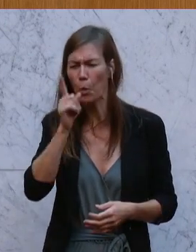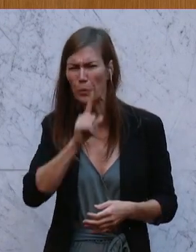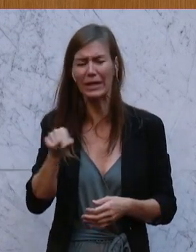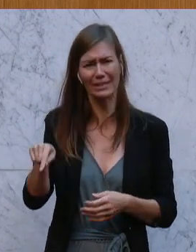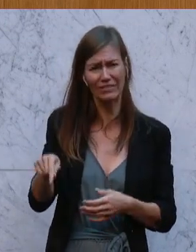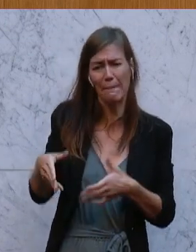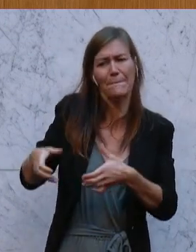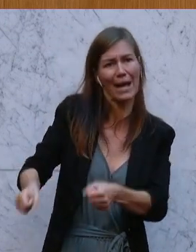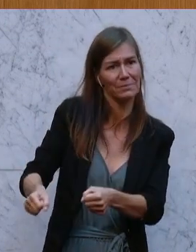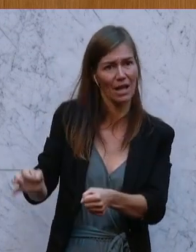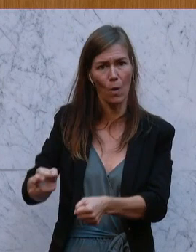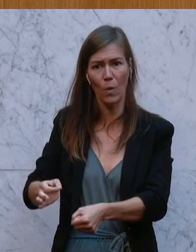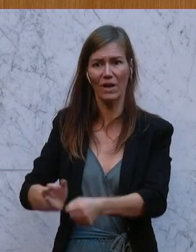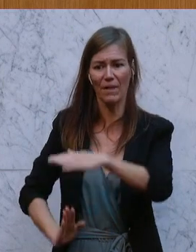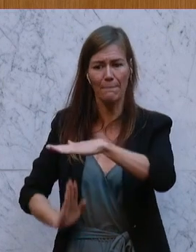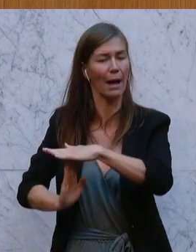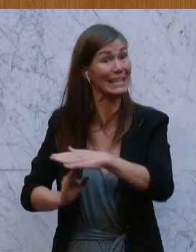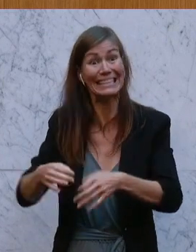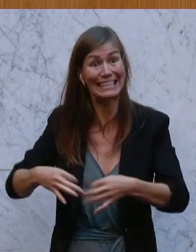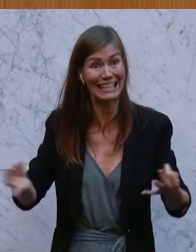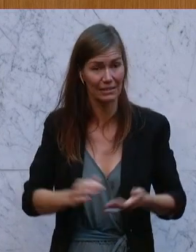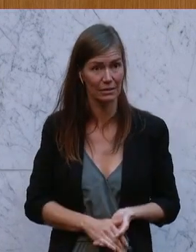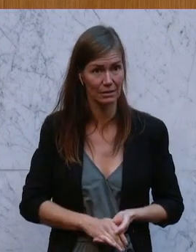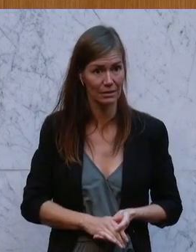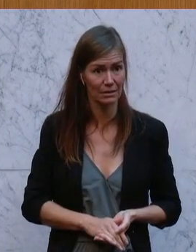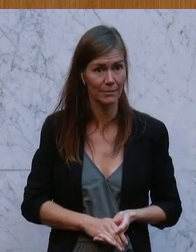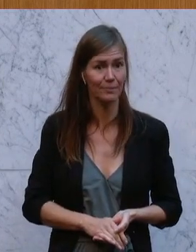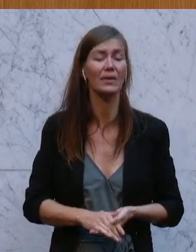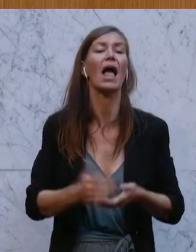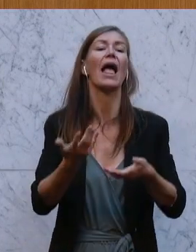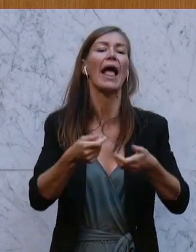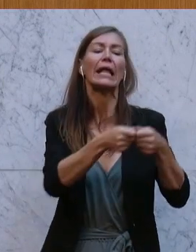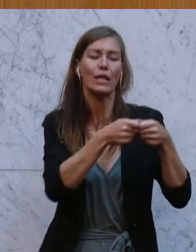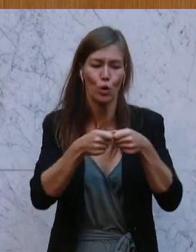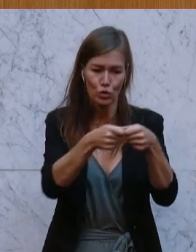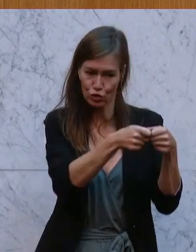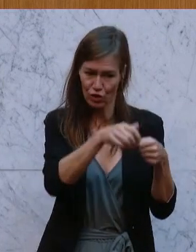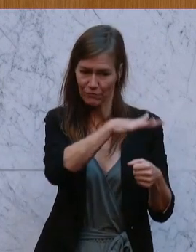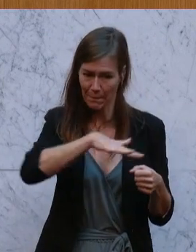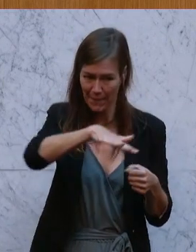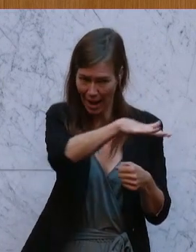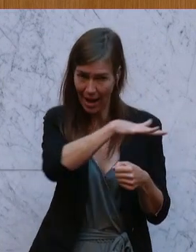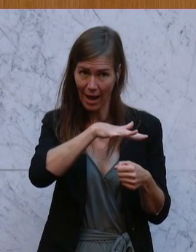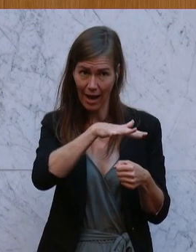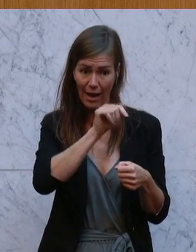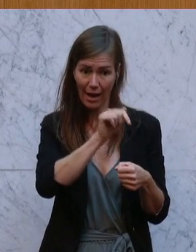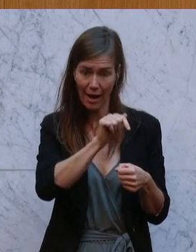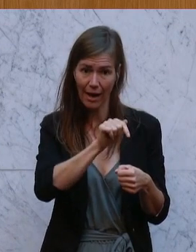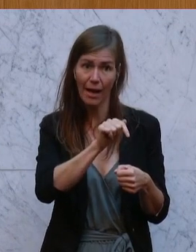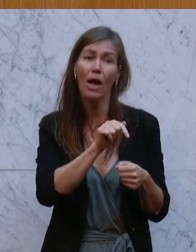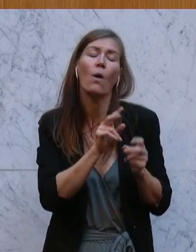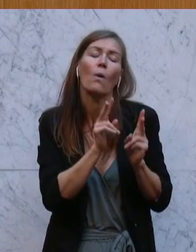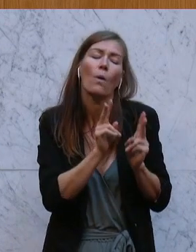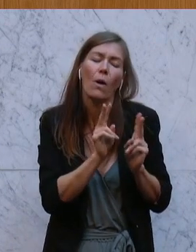drauf zu geben. Für 2 Millionen Mieter, nämlich die im Genossenschaftsbereich, könnte das wirklich eine Nur